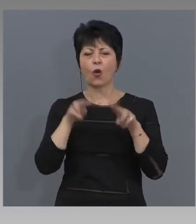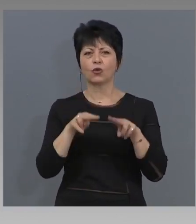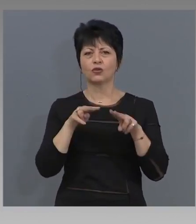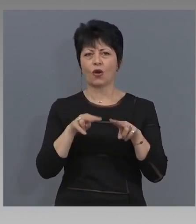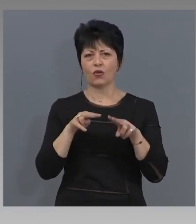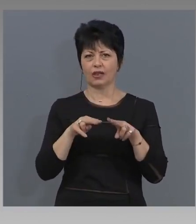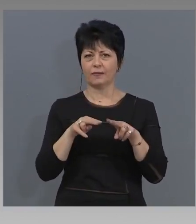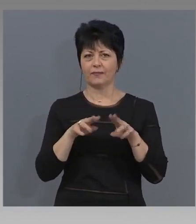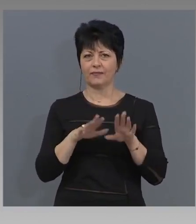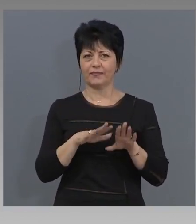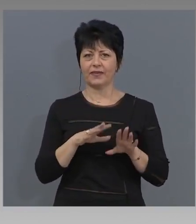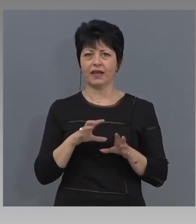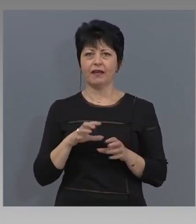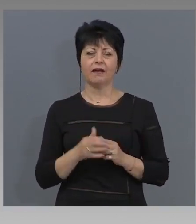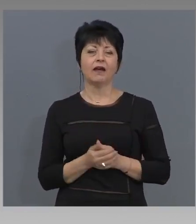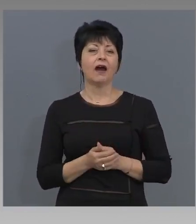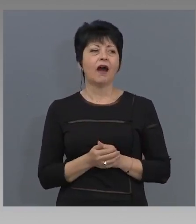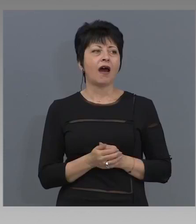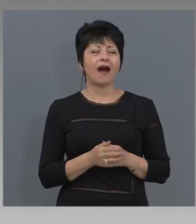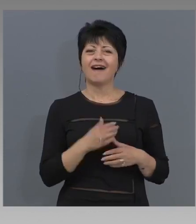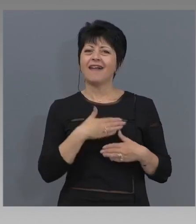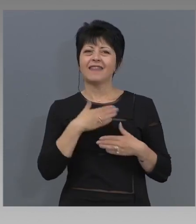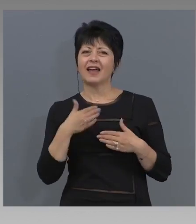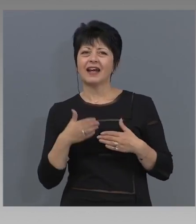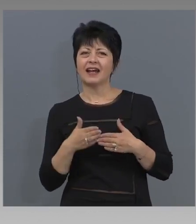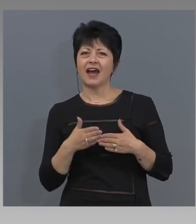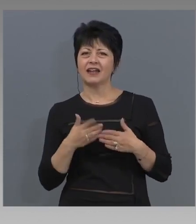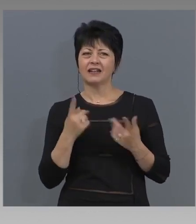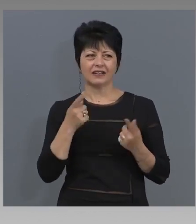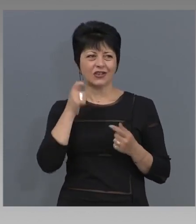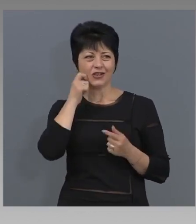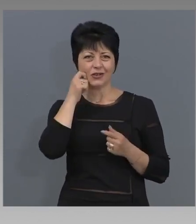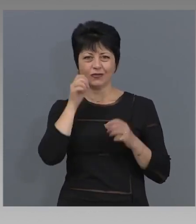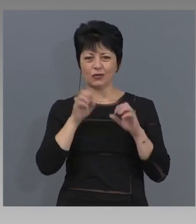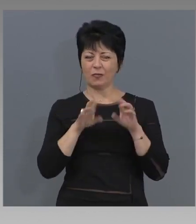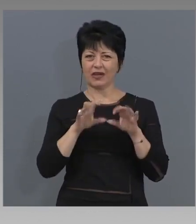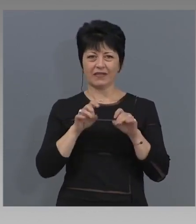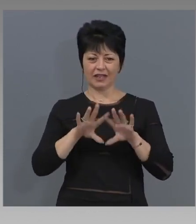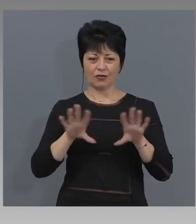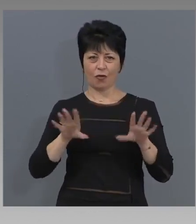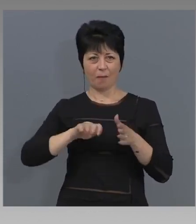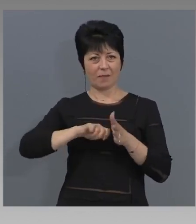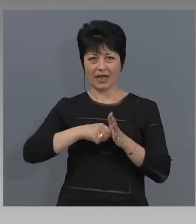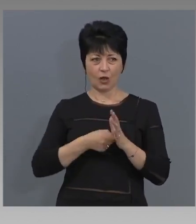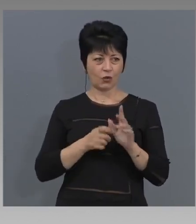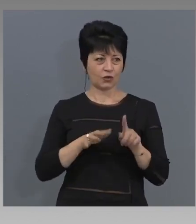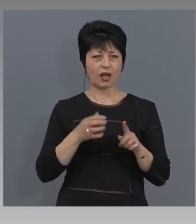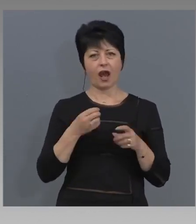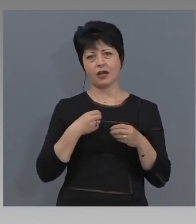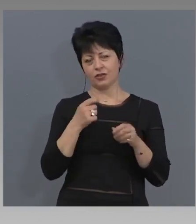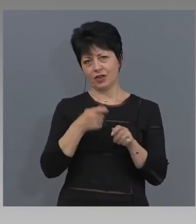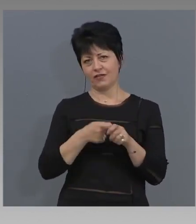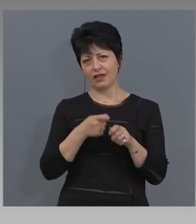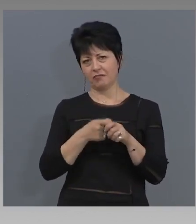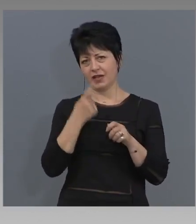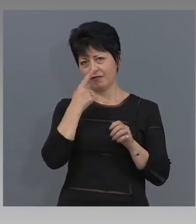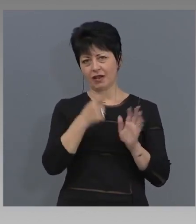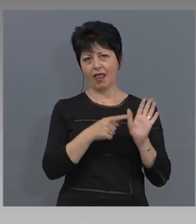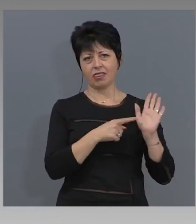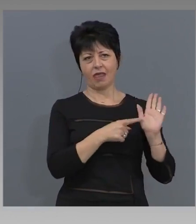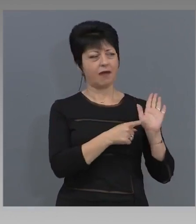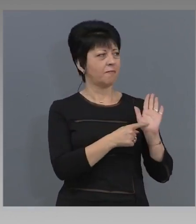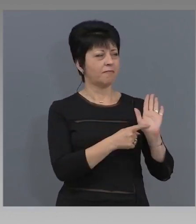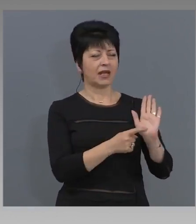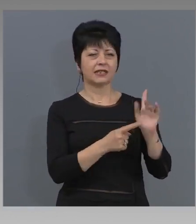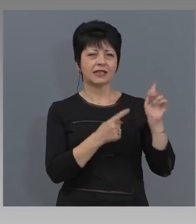А иначе на края на вече на живото предална, след като приключи, ако искате ще ви направят една презентация, за да видите за